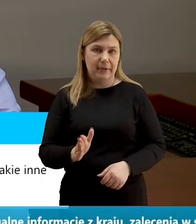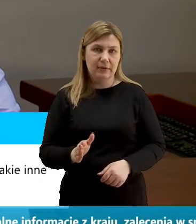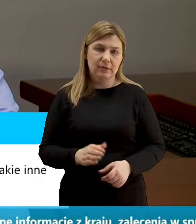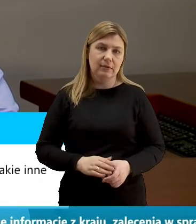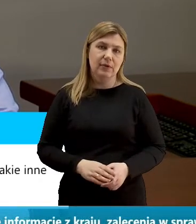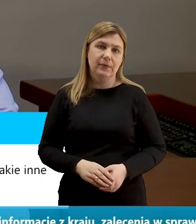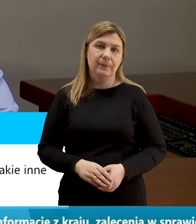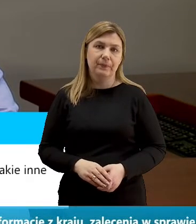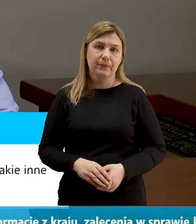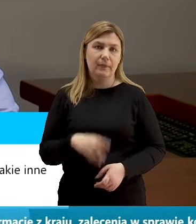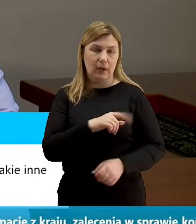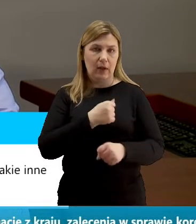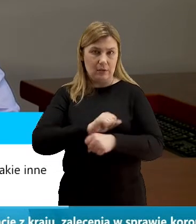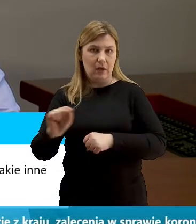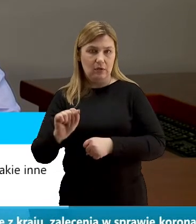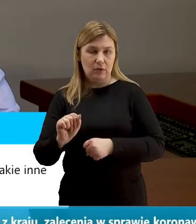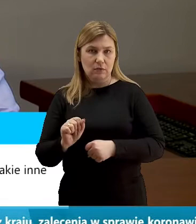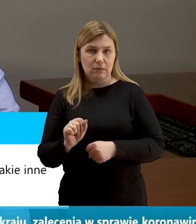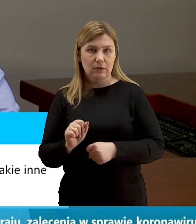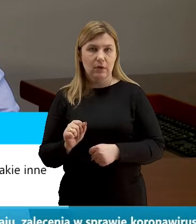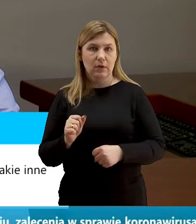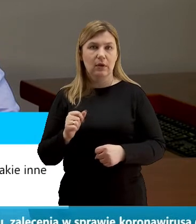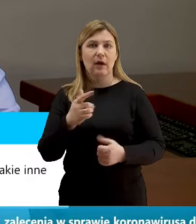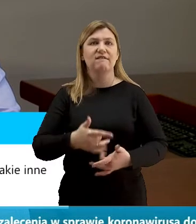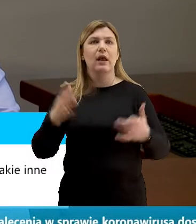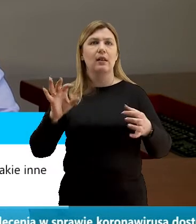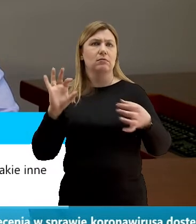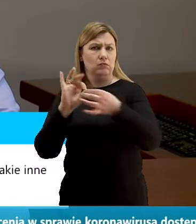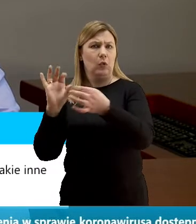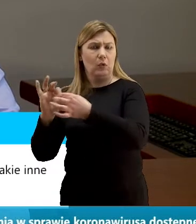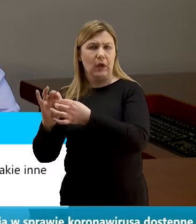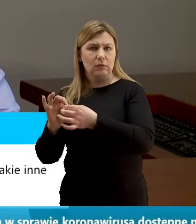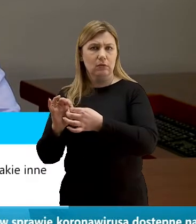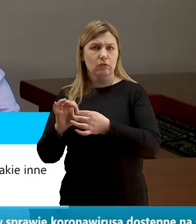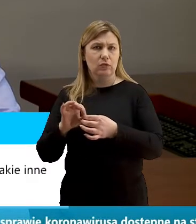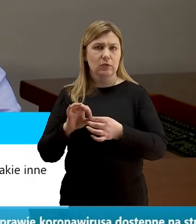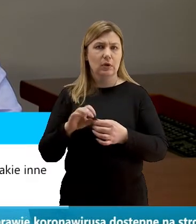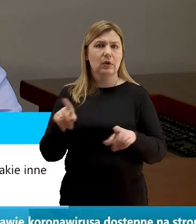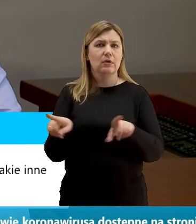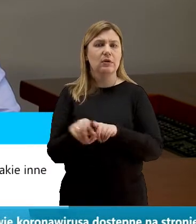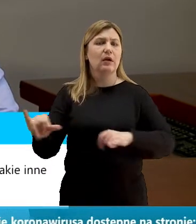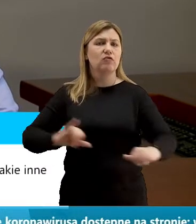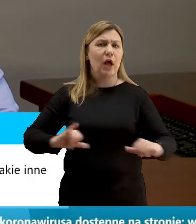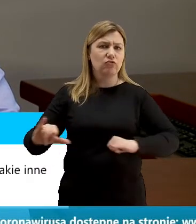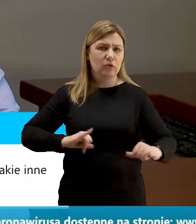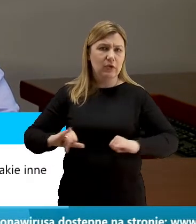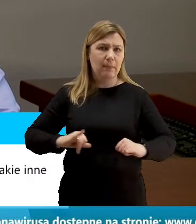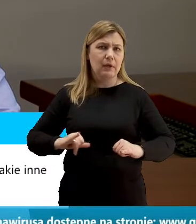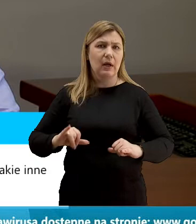jesteśmy z wieloma podmiotami w kontakcie, także z zarządcami